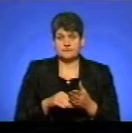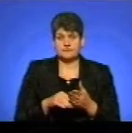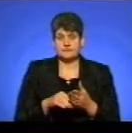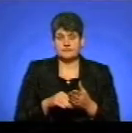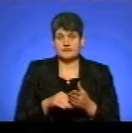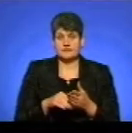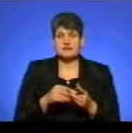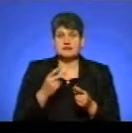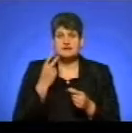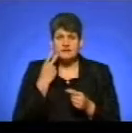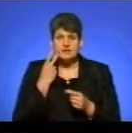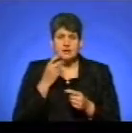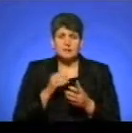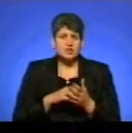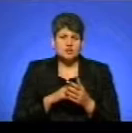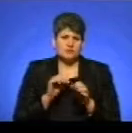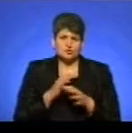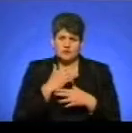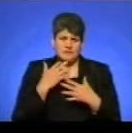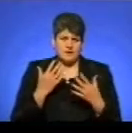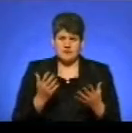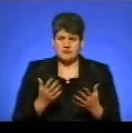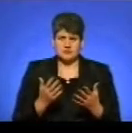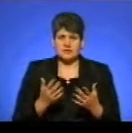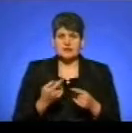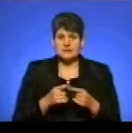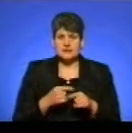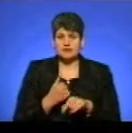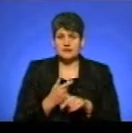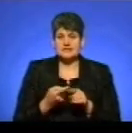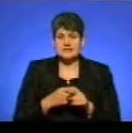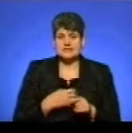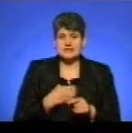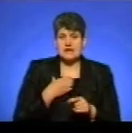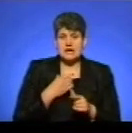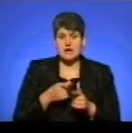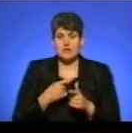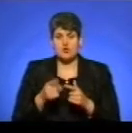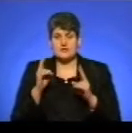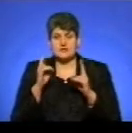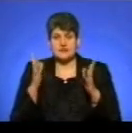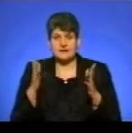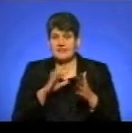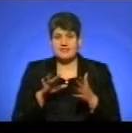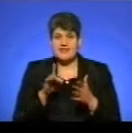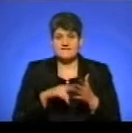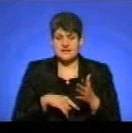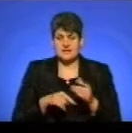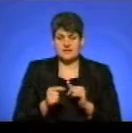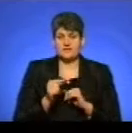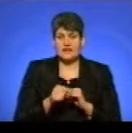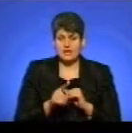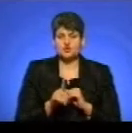Зазвичай причин може бути дуже багато, насправді. Але основне – страх або незнання і невіра в те,